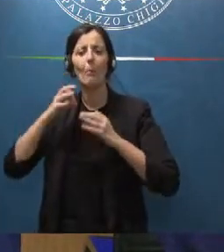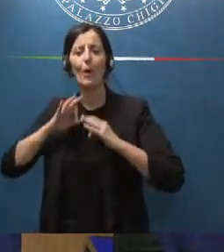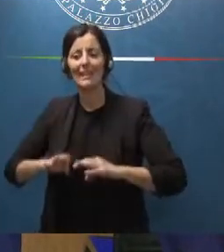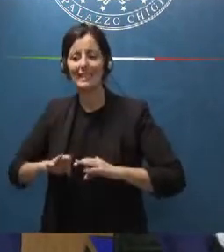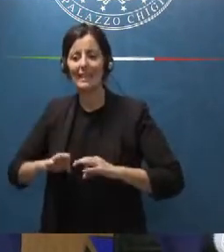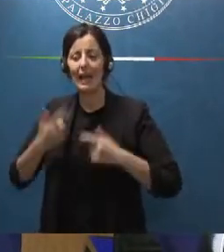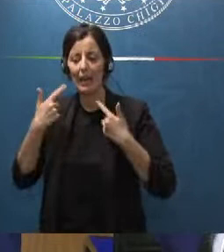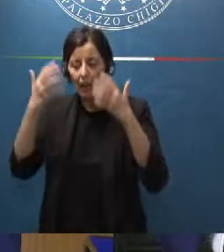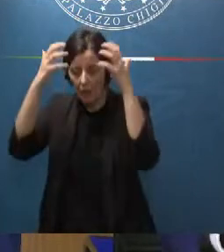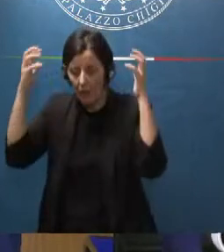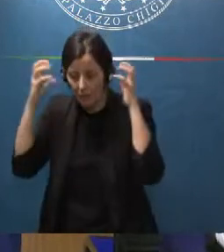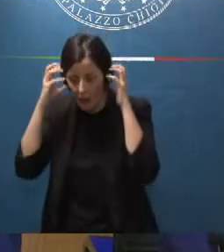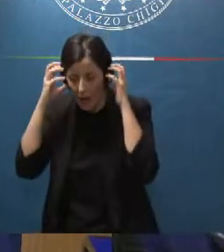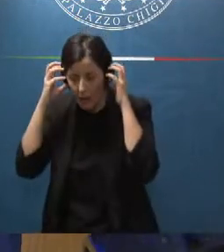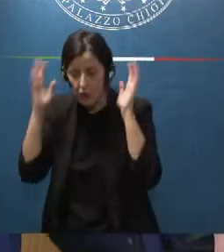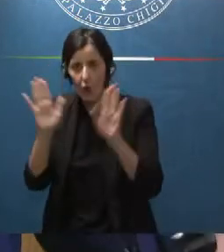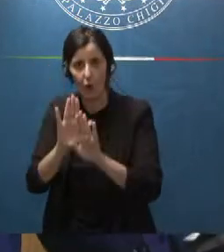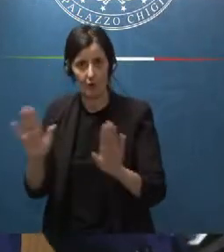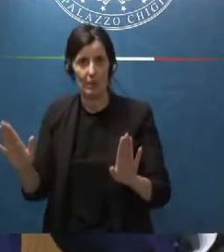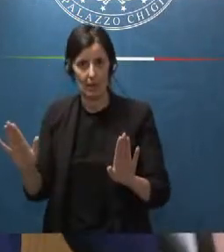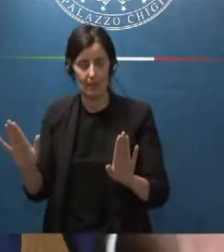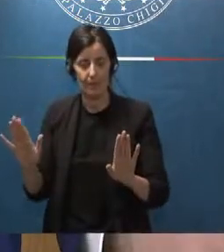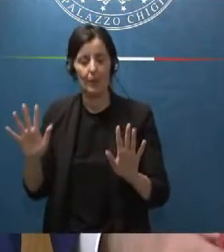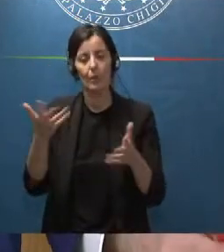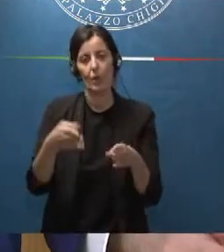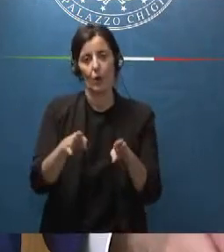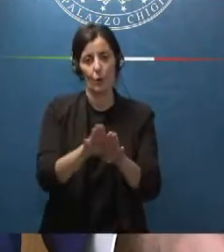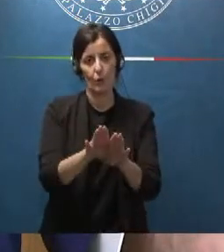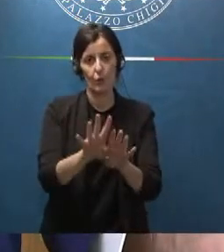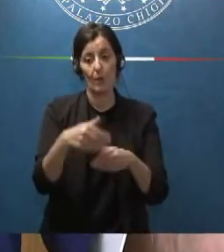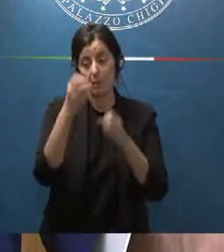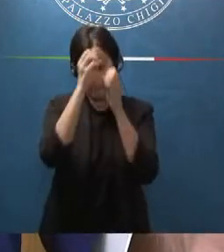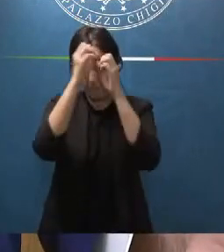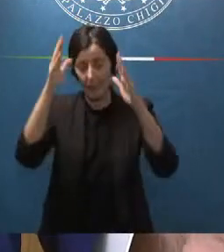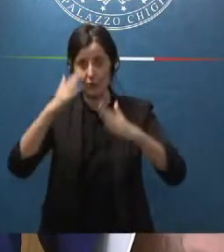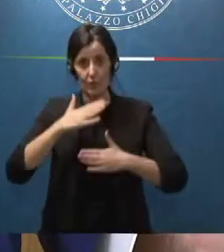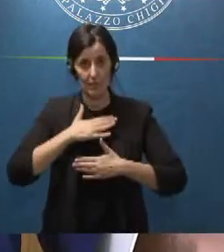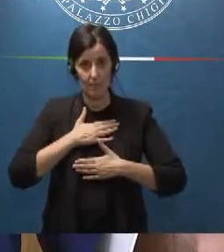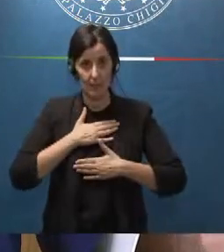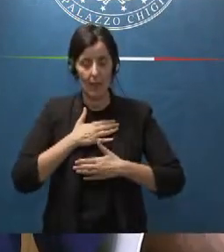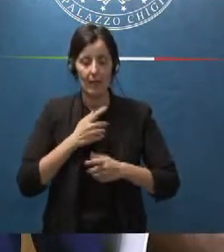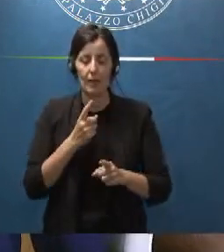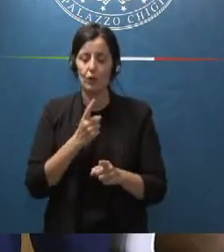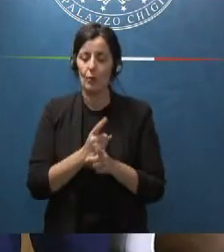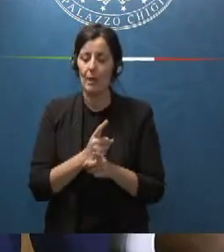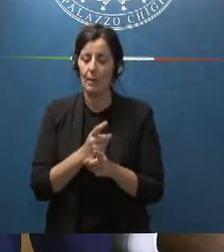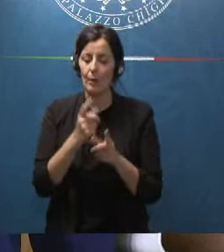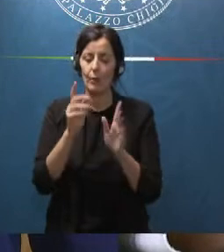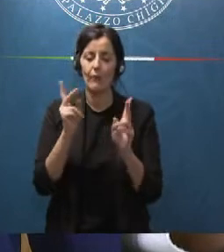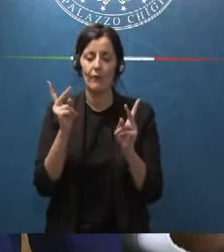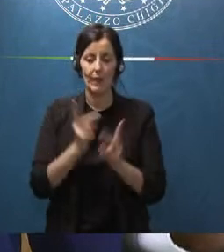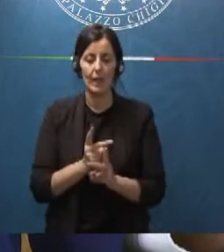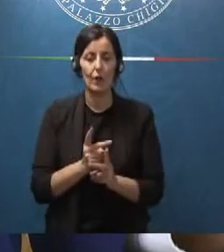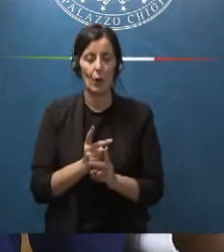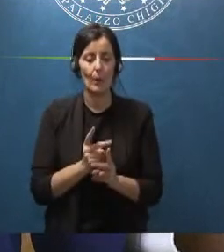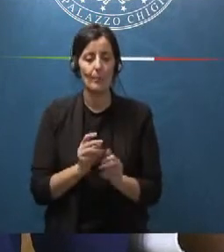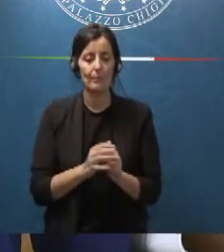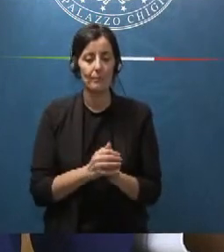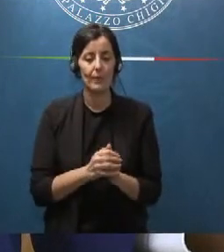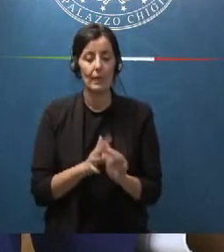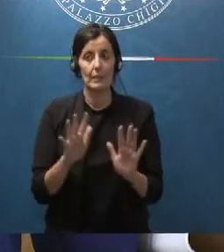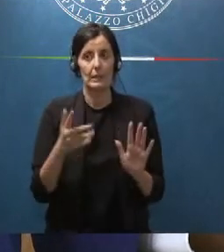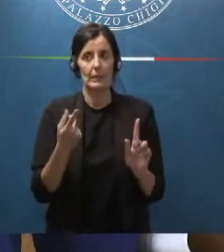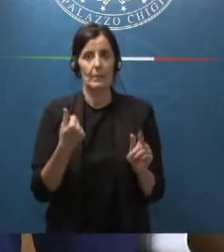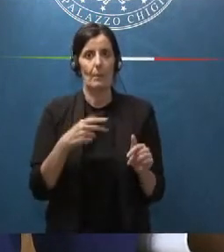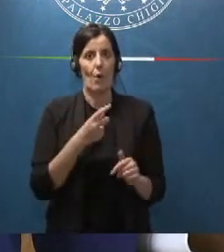bobina quindi in conclusione ripeto la mia idea è che si debbano limitare di molto sia per ragione